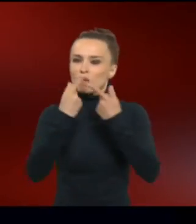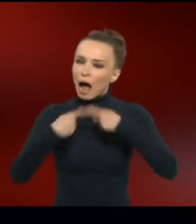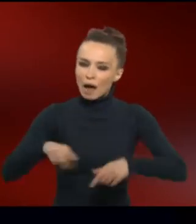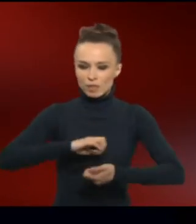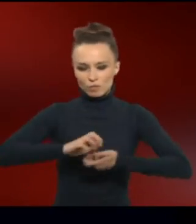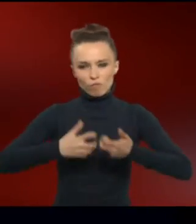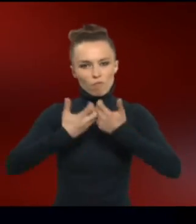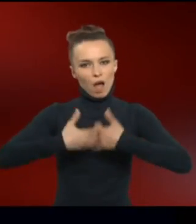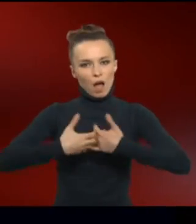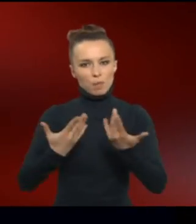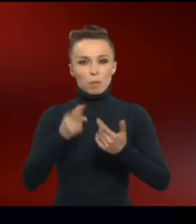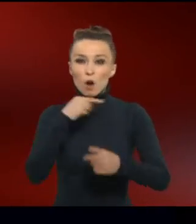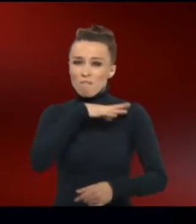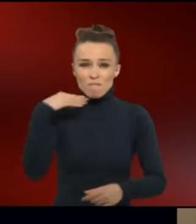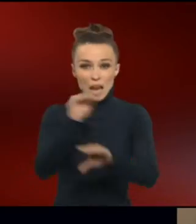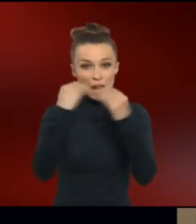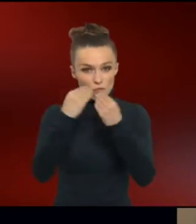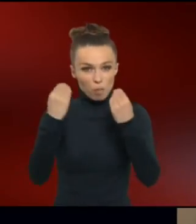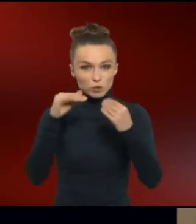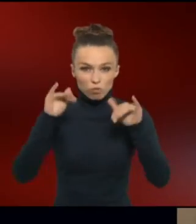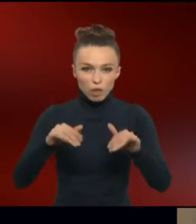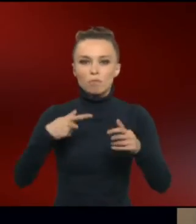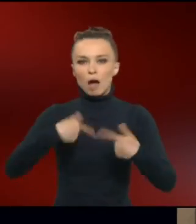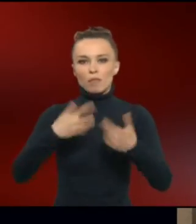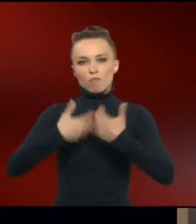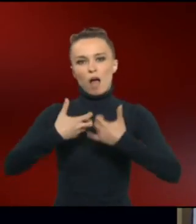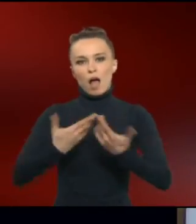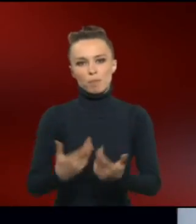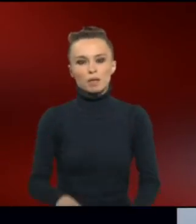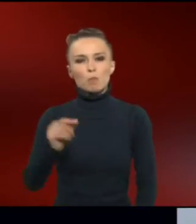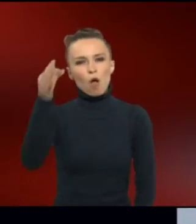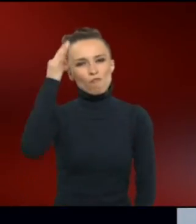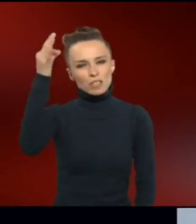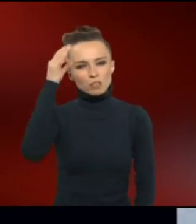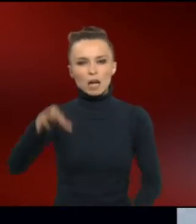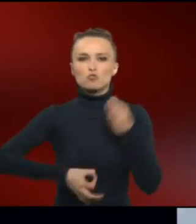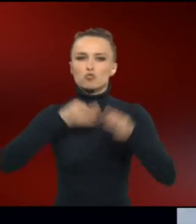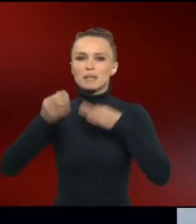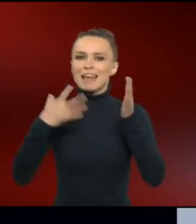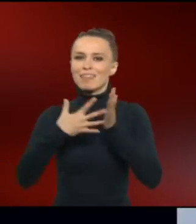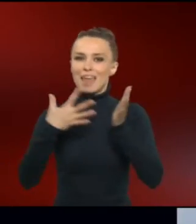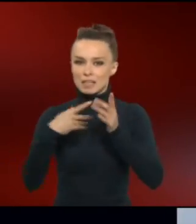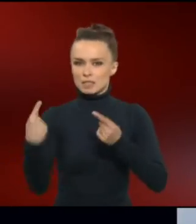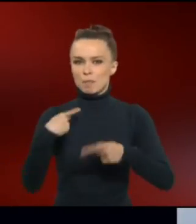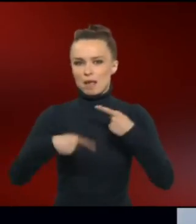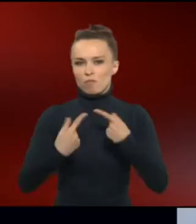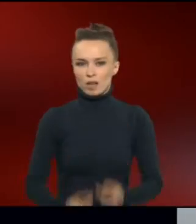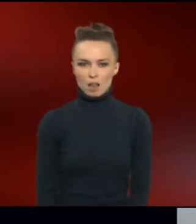allem, wenn es sich um viele Informationen handelt. Die Wissenschaftler haben einen speziellen Test entwickelt.